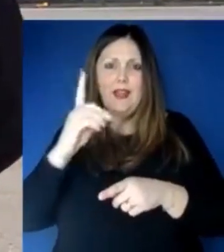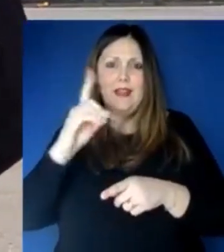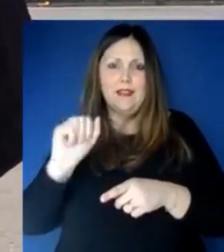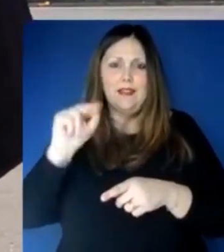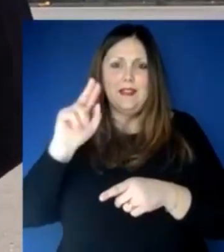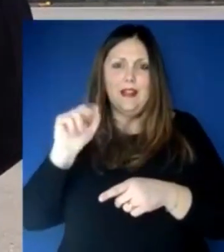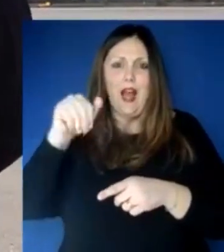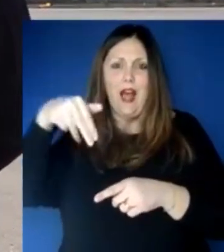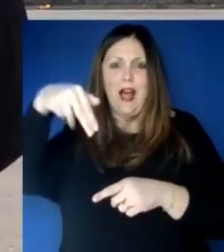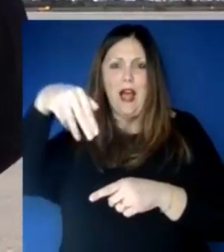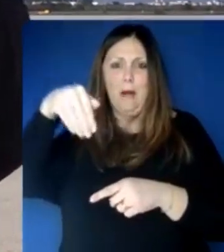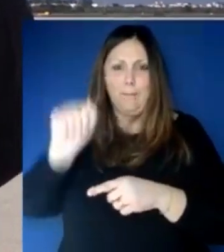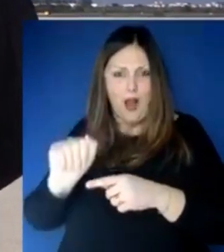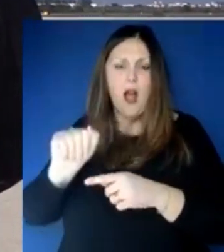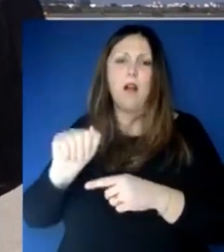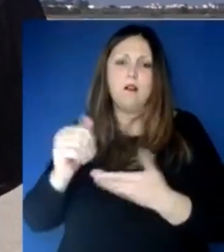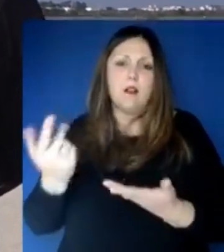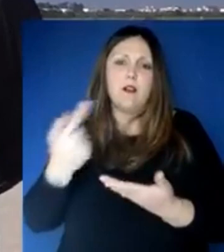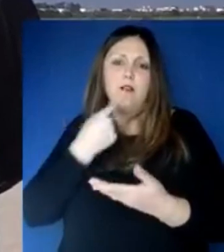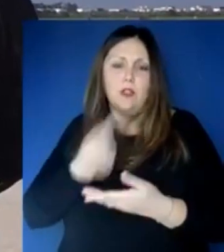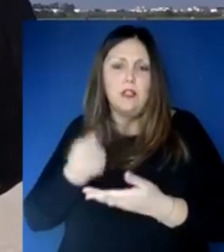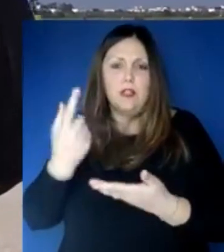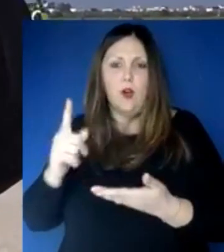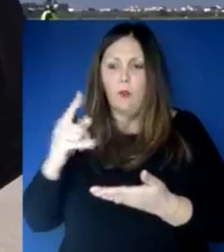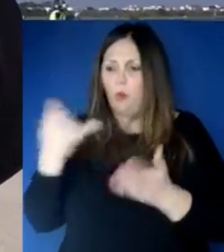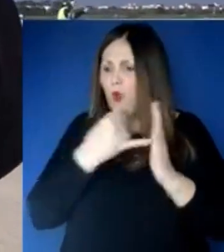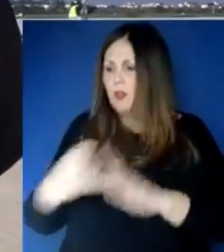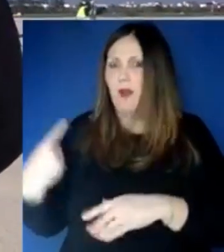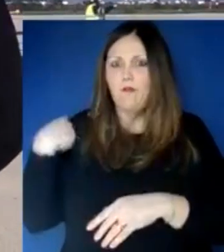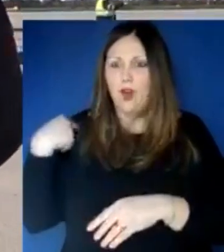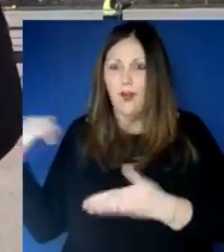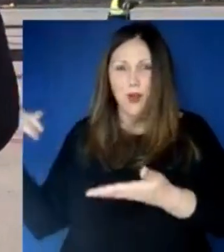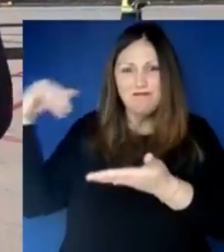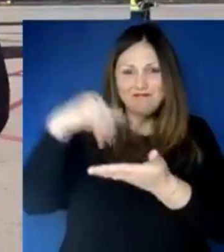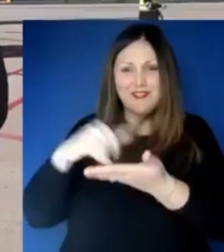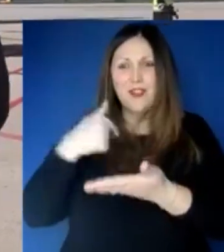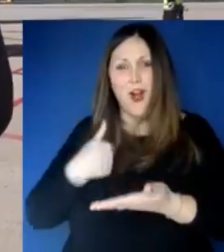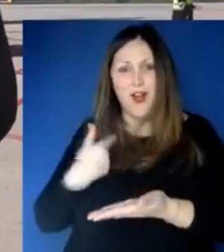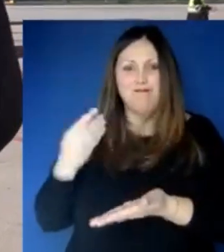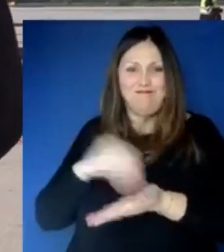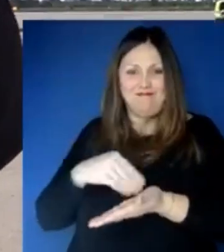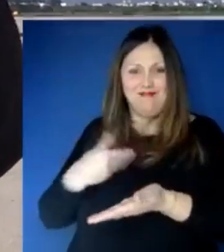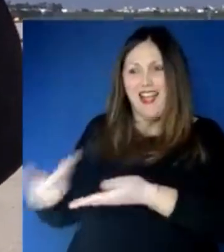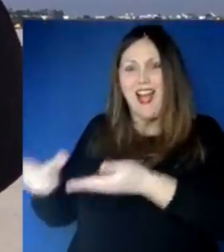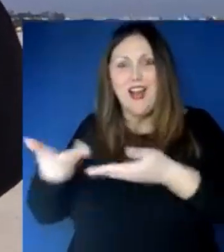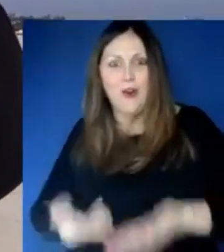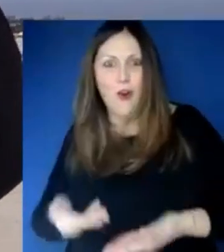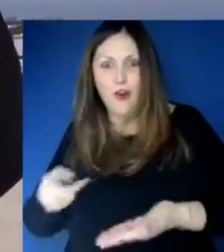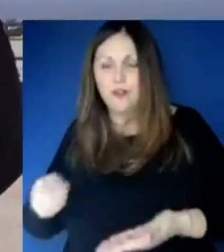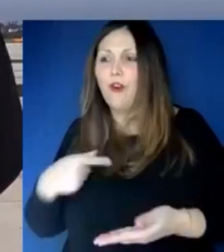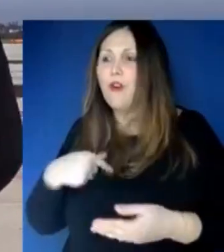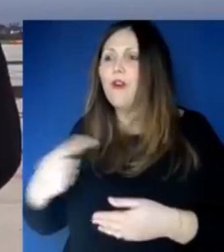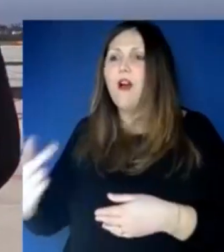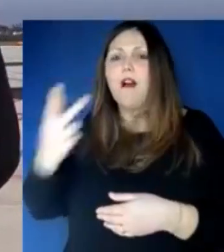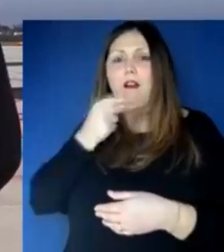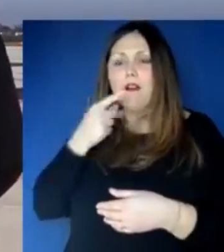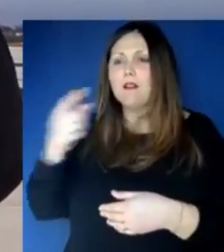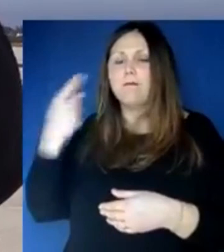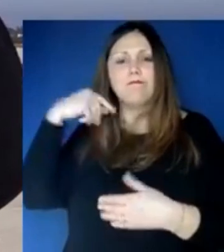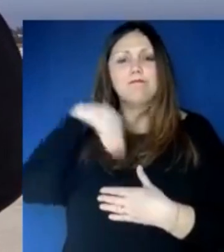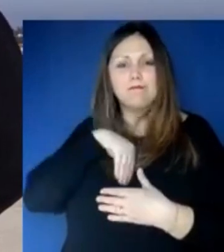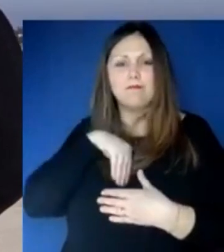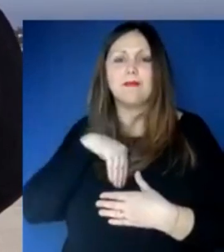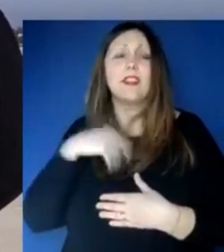parole in cui ha detto che lui si sente italiano non me le dimenticherò mai perché noi sappiamo che gran parte di quel